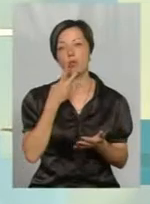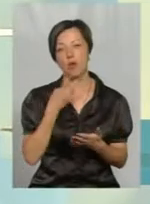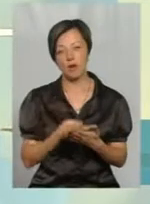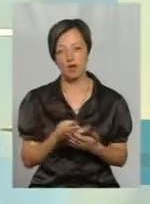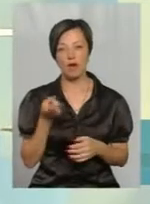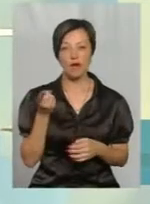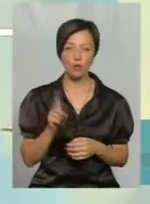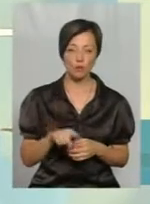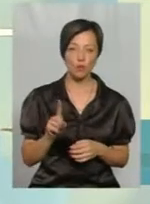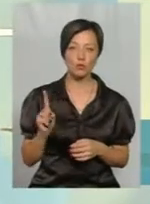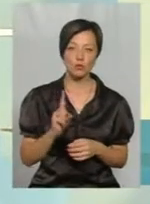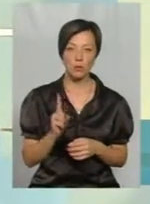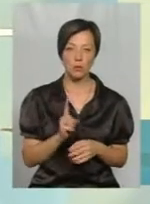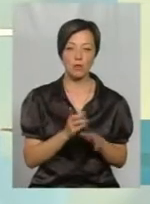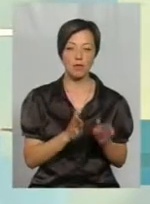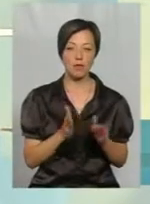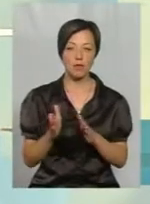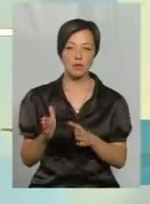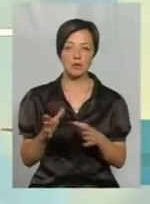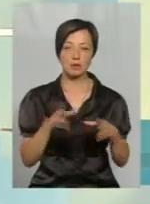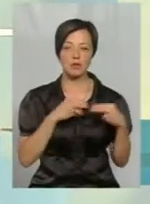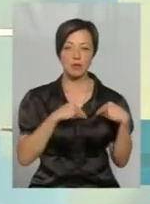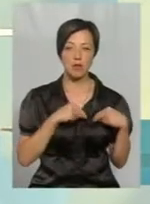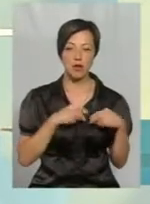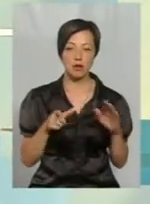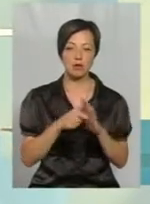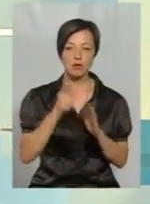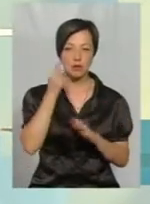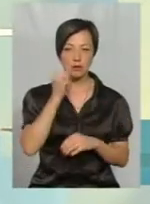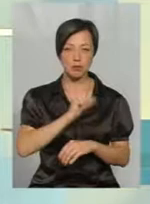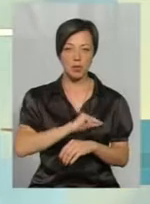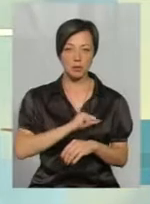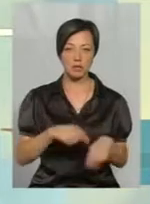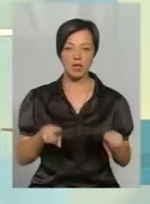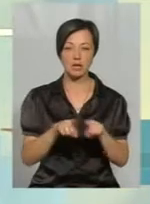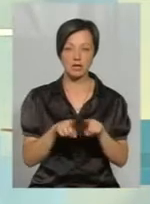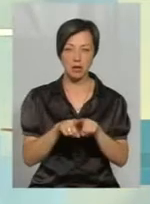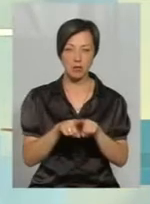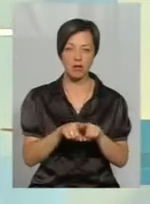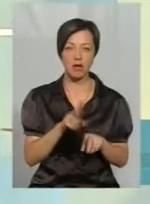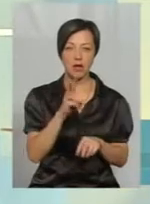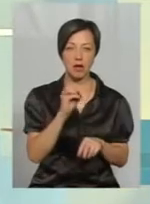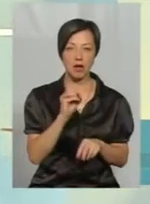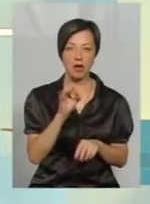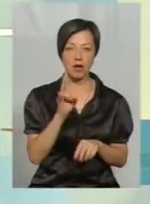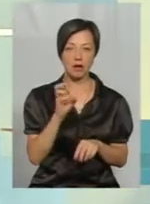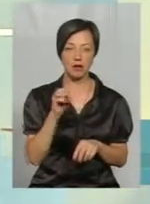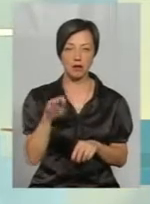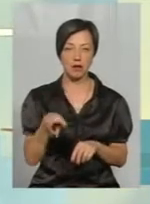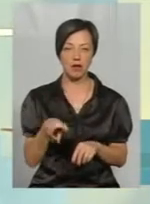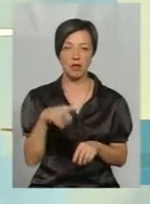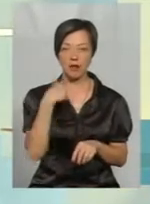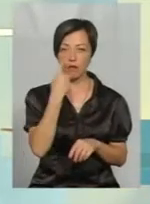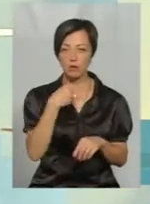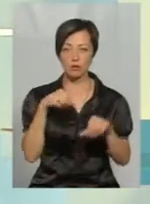в тому, щоб наводити якусь співпрацю з пасічниками. Так само з Кернелом ми також в усній